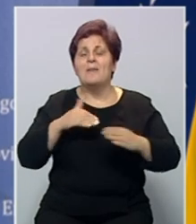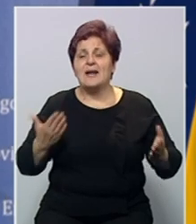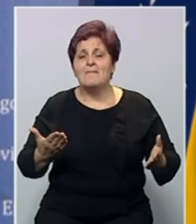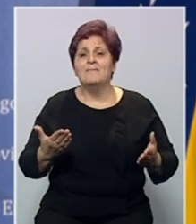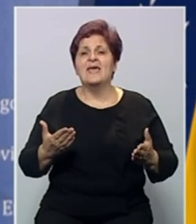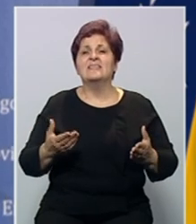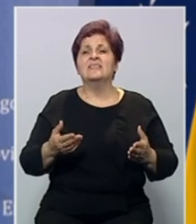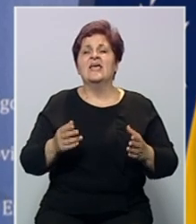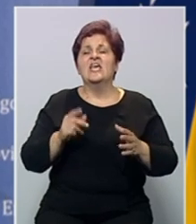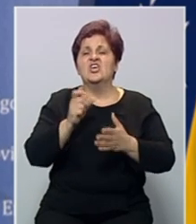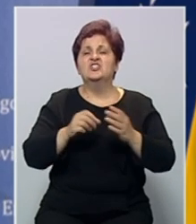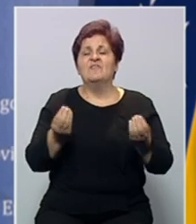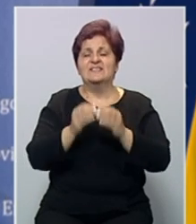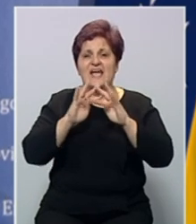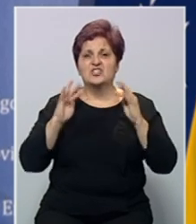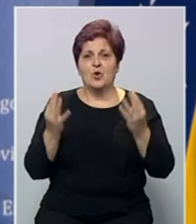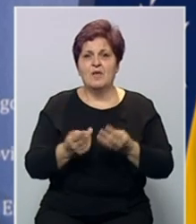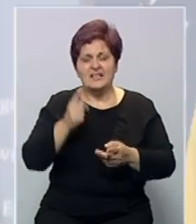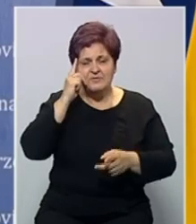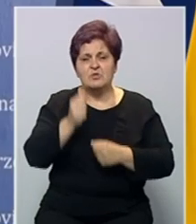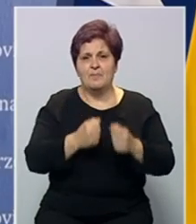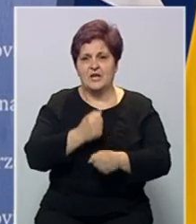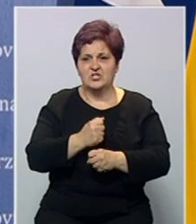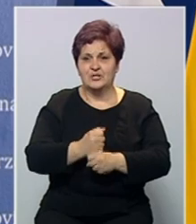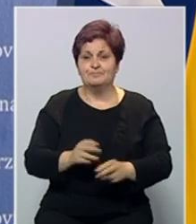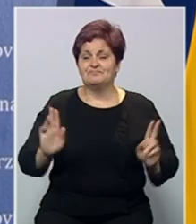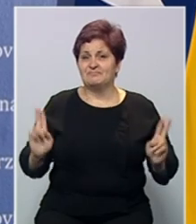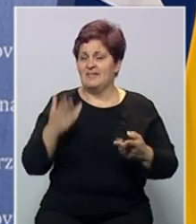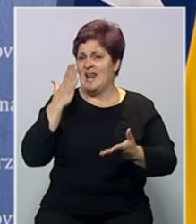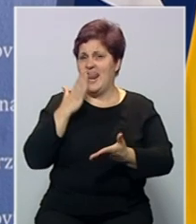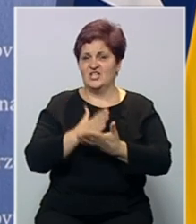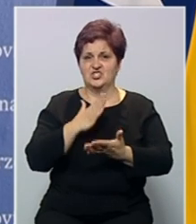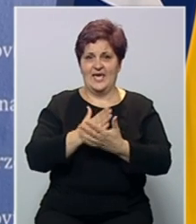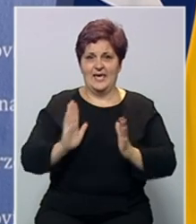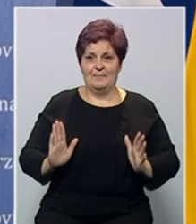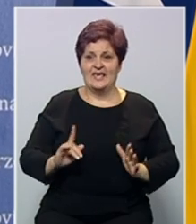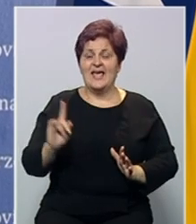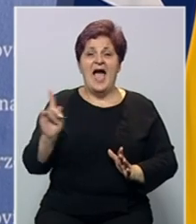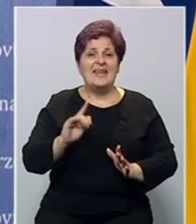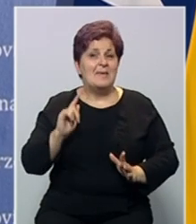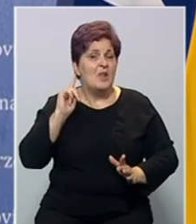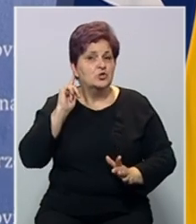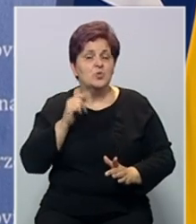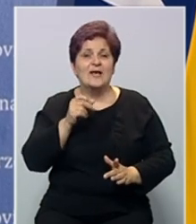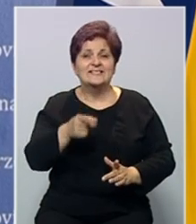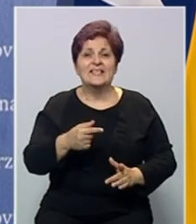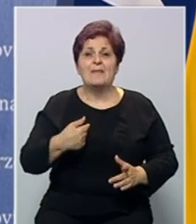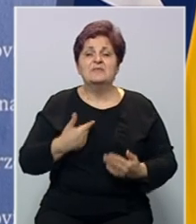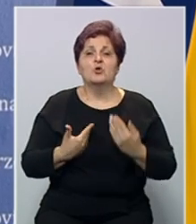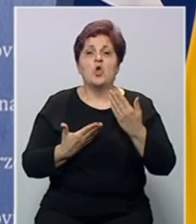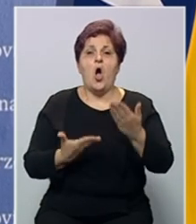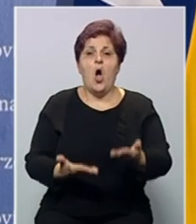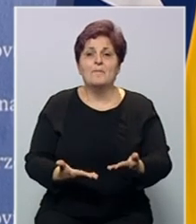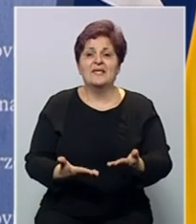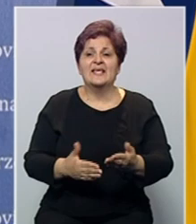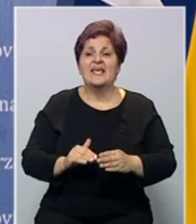zajedničke komisije, ja mislim da je to moguće brzo vratiti. Najlakše je bilo, ali nije bilo sluha za to i mi smo to predlagali,